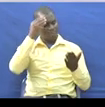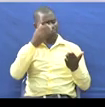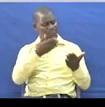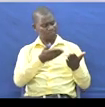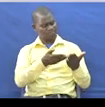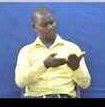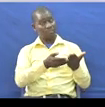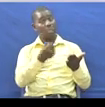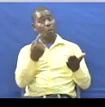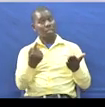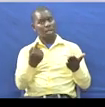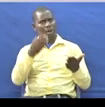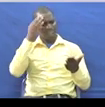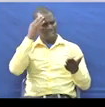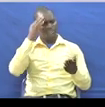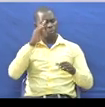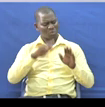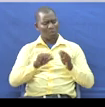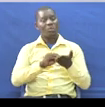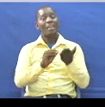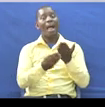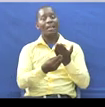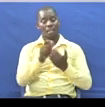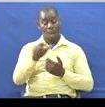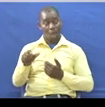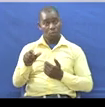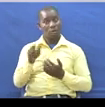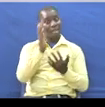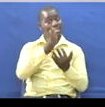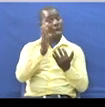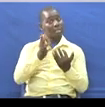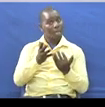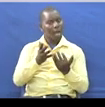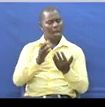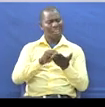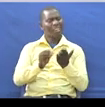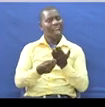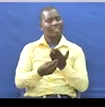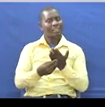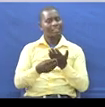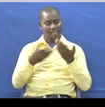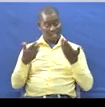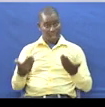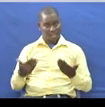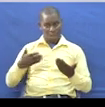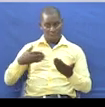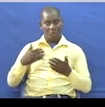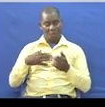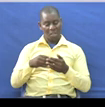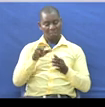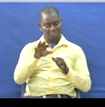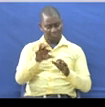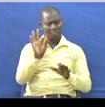Umejua Utamaduni Na Umejua Mawuzui Yaliomu Kwenye Matini Chanzi Unafanya Uchambuzi Sasa